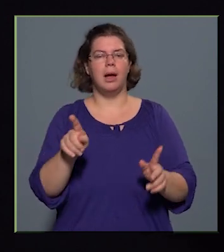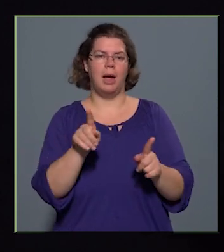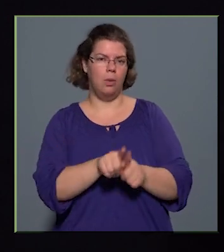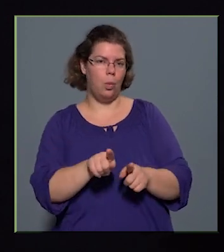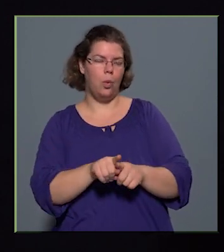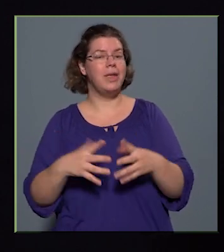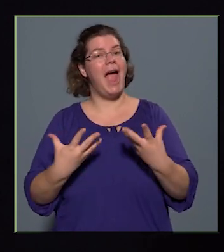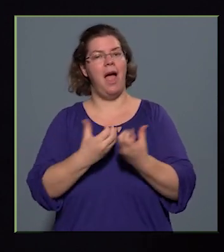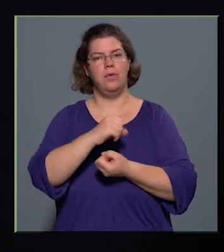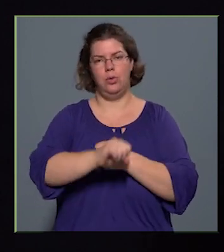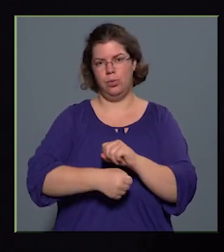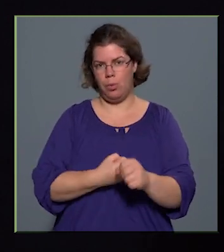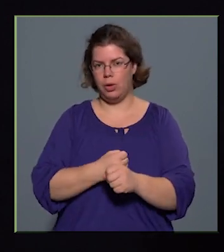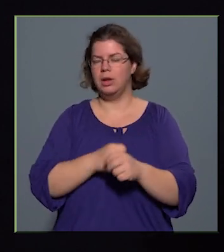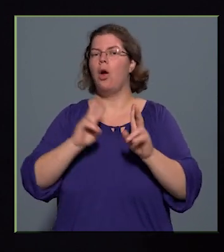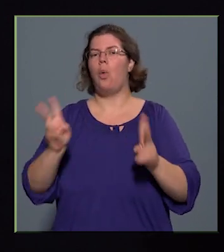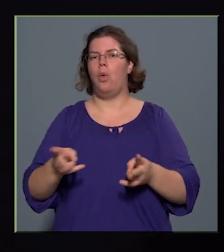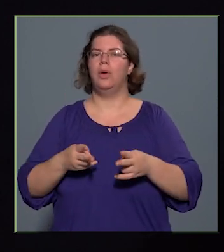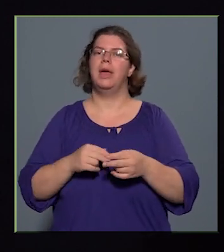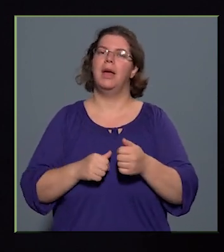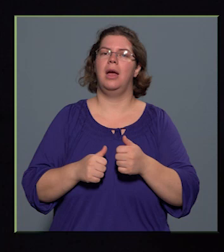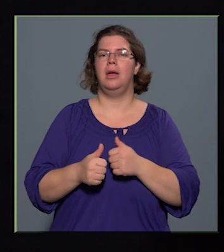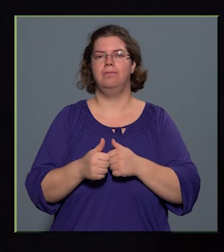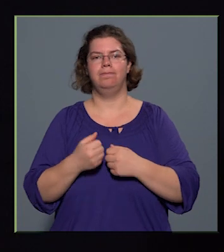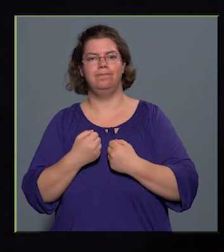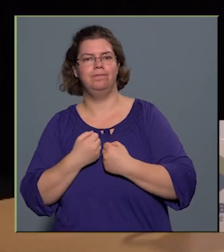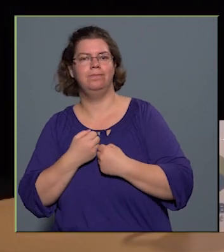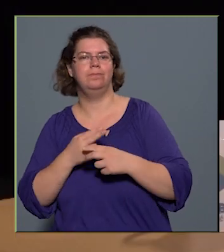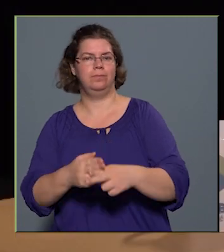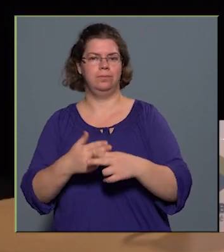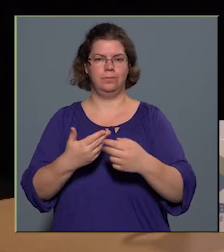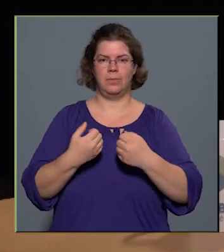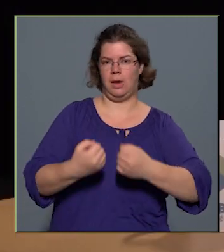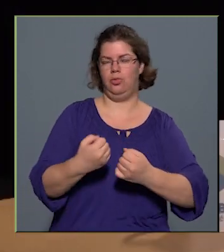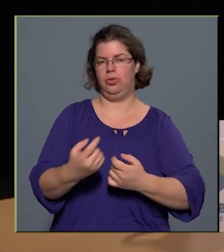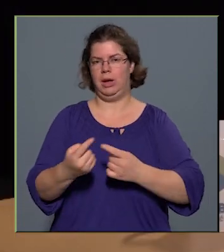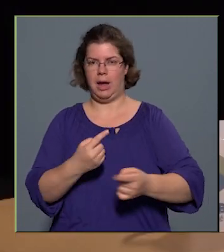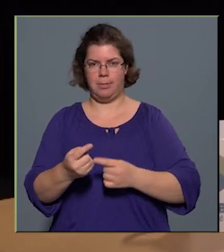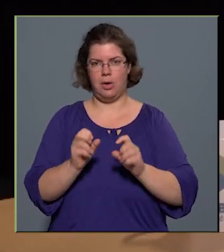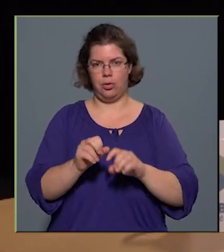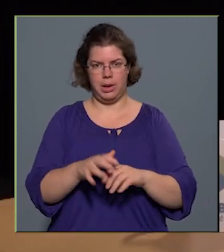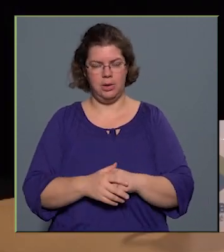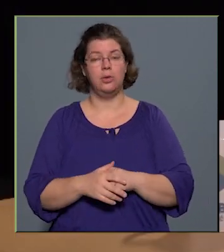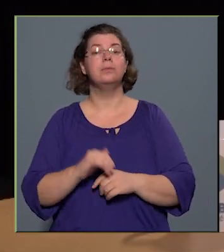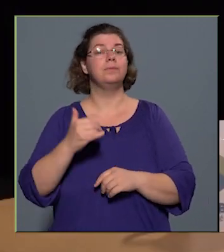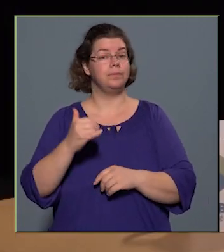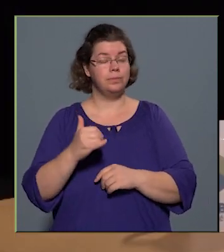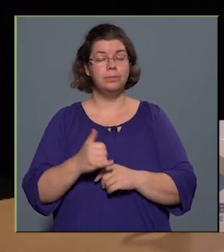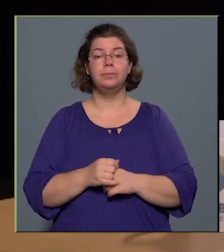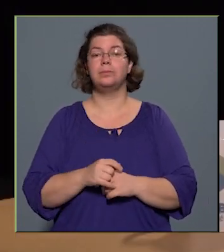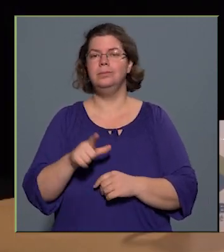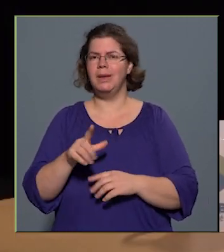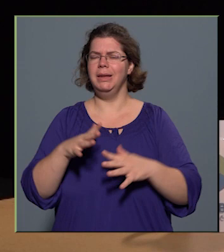együttműködni, hogy erősítik adott esetben egymás hatását? Igen. Tehát a két